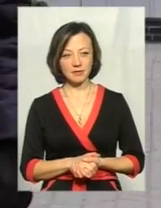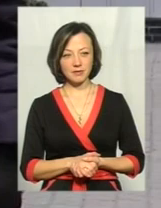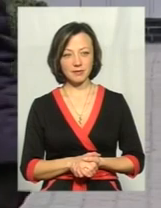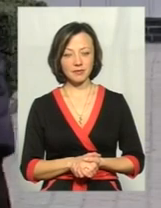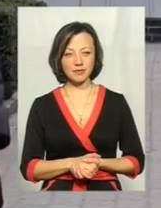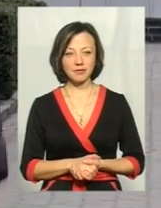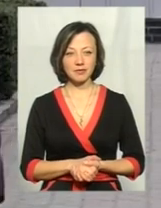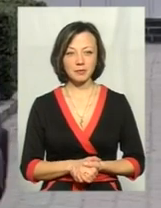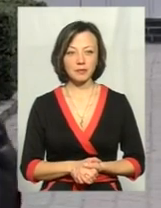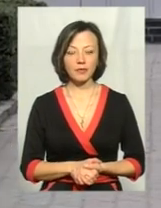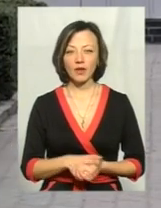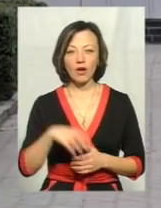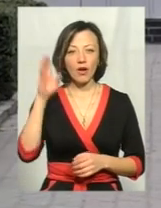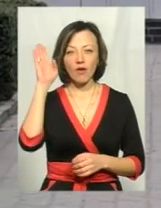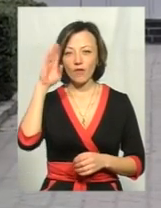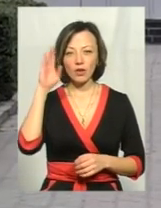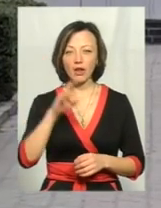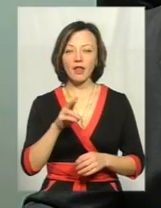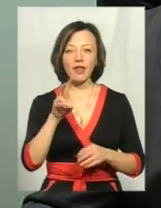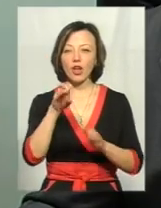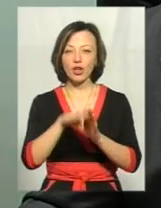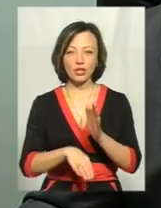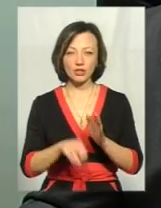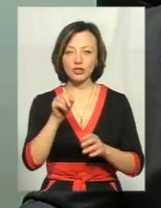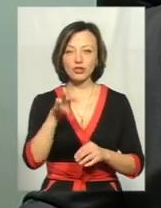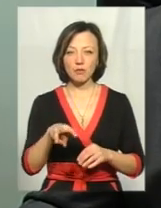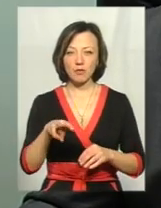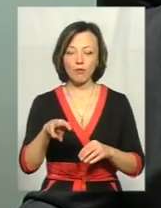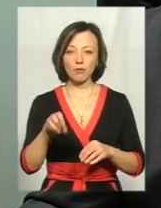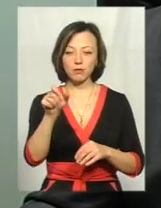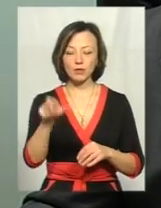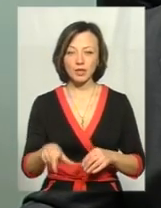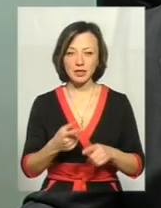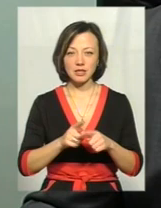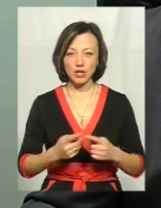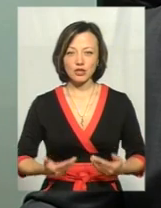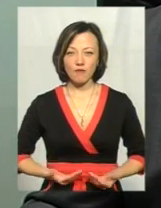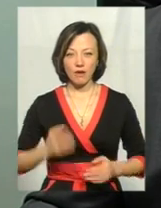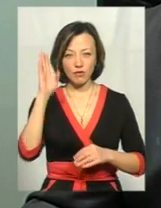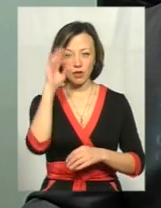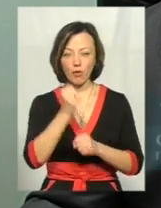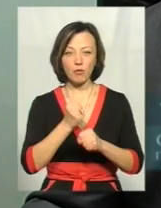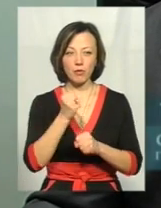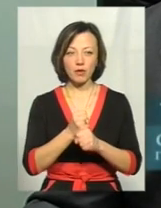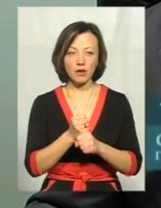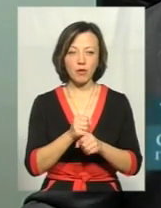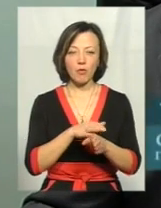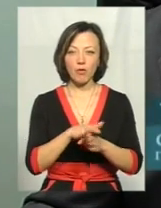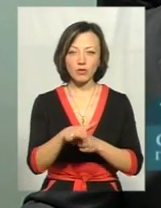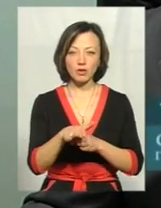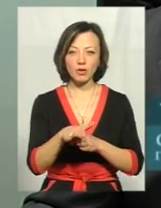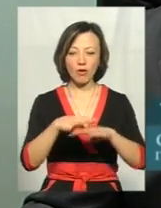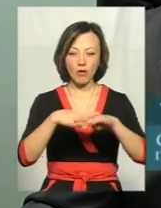Вона не поступається перед бутильовою, тому що це вода жива. Вона не пройшла обробку повного